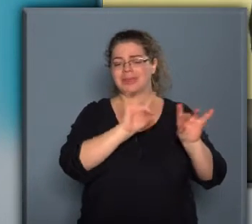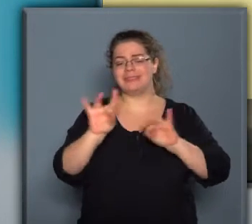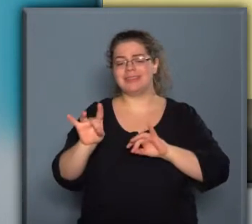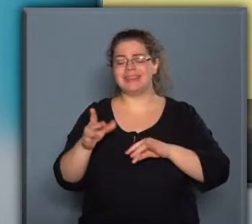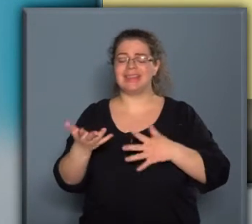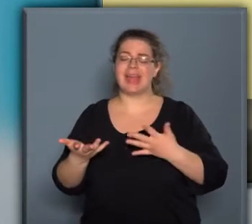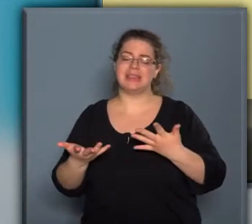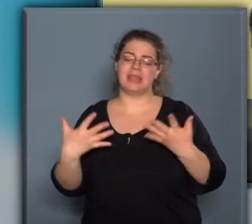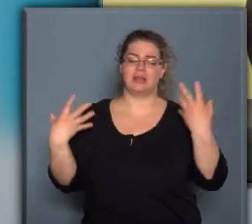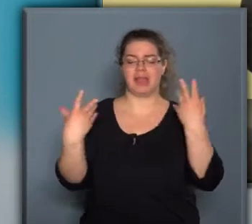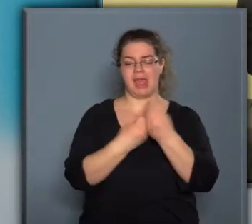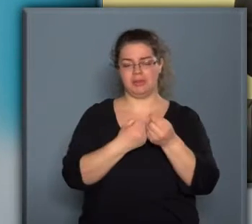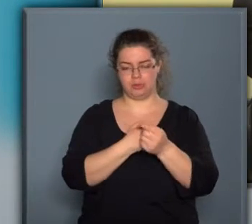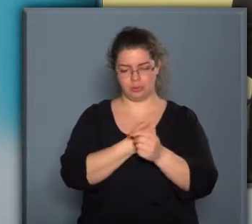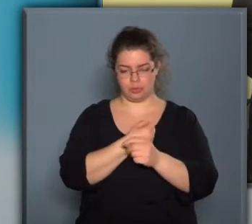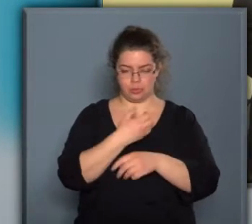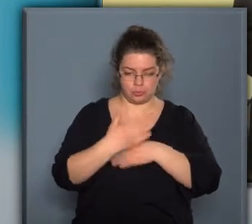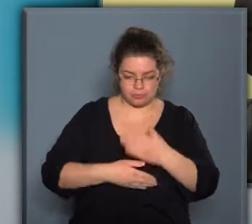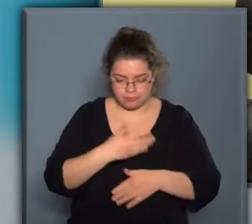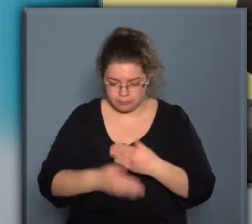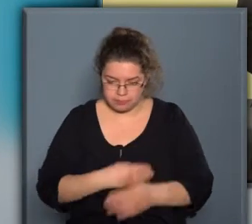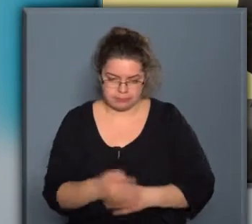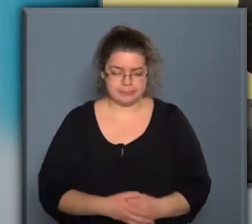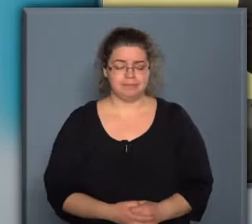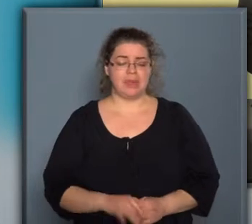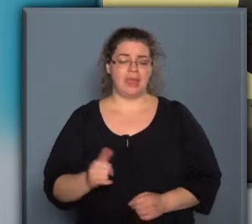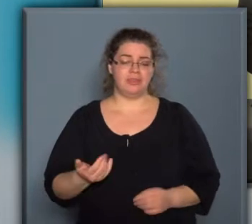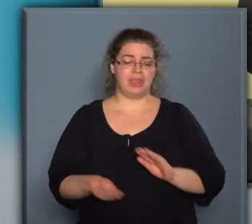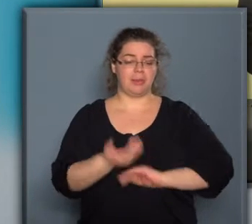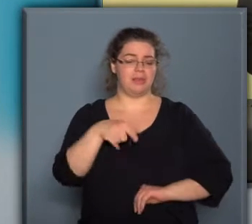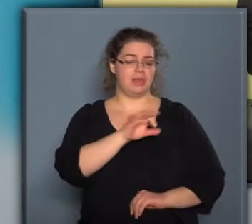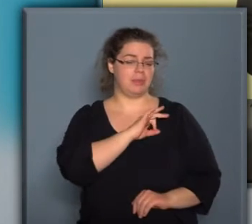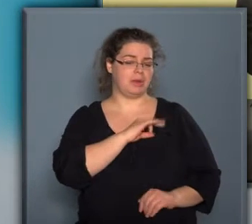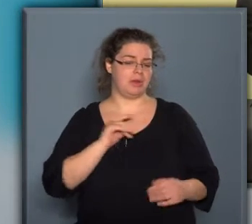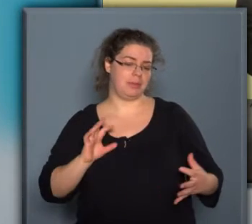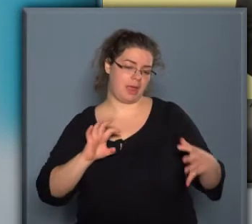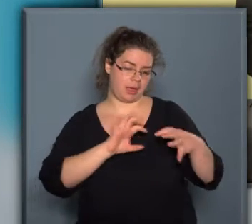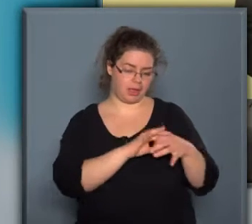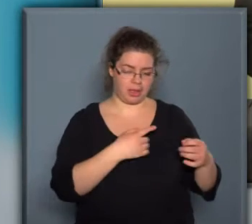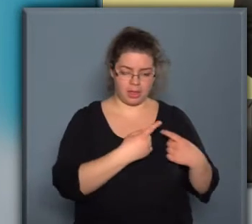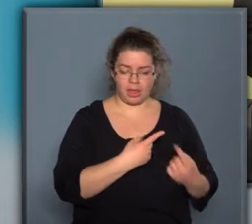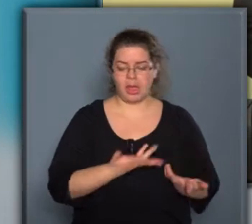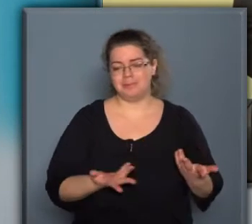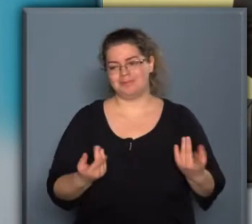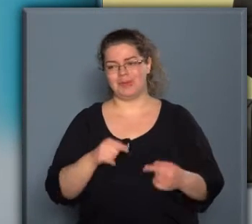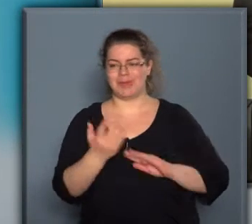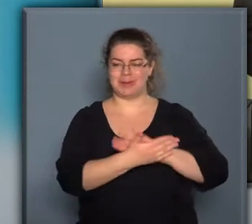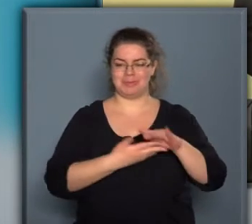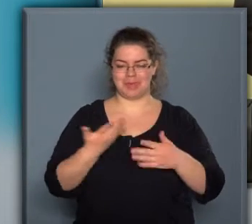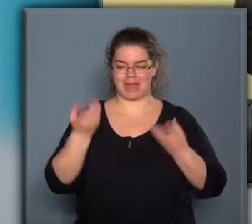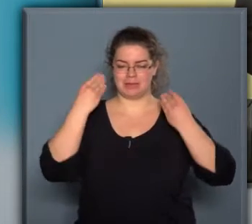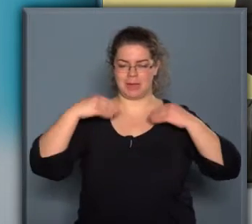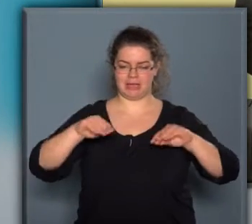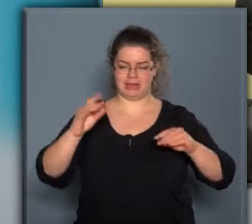együtt eltöltése, és talán még egyszer kiemelve az a barátság, ami egymáshoz fűz bennünket, annak alapján ért az a